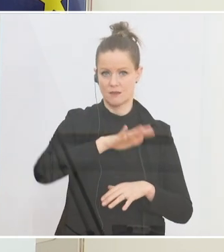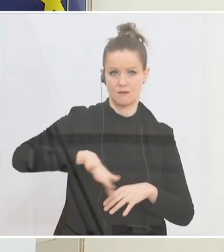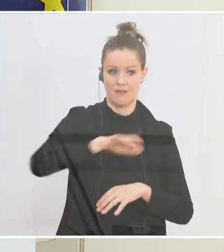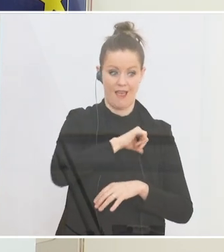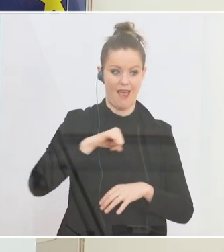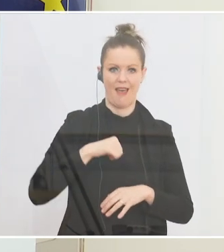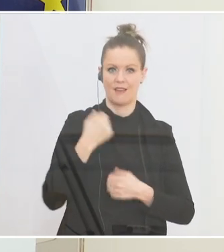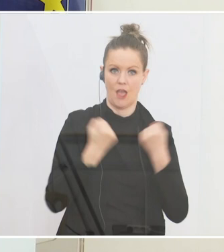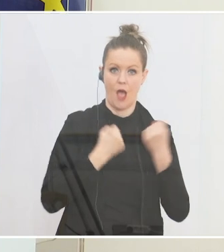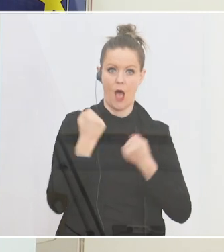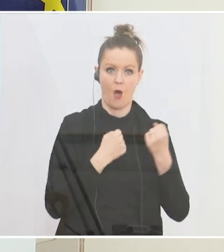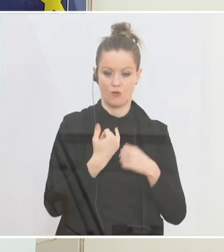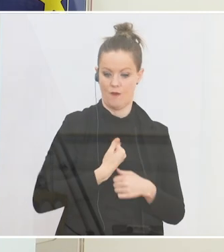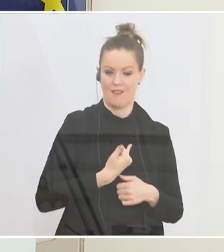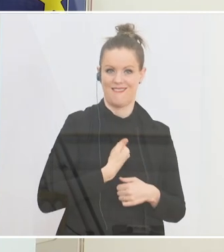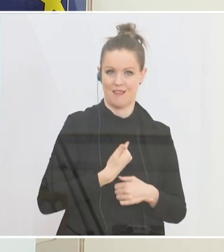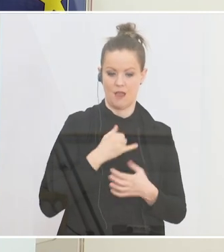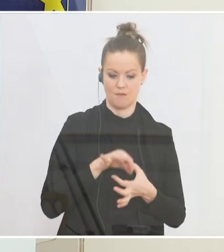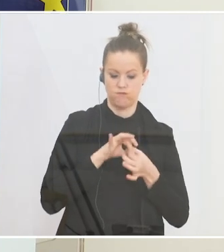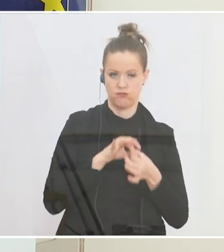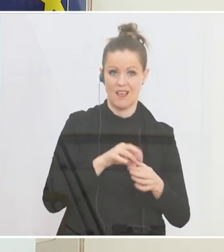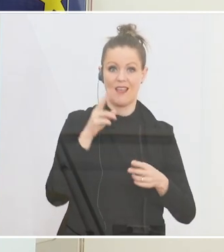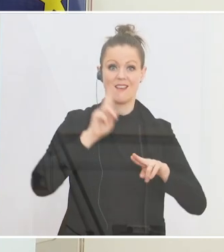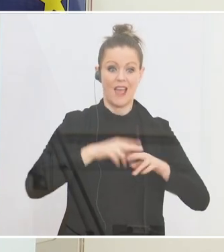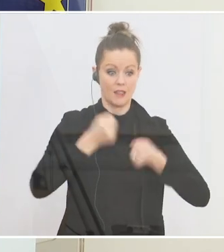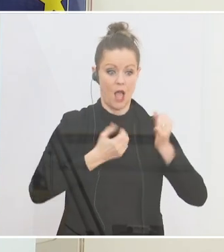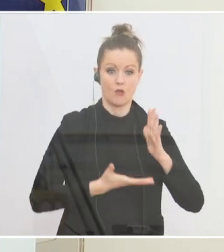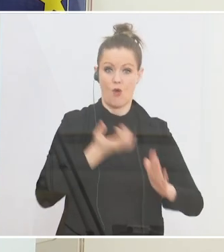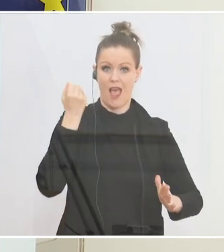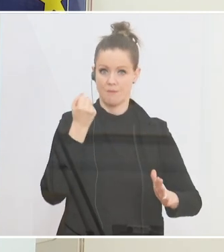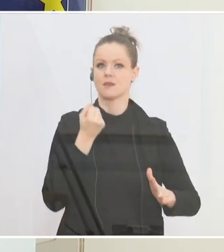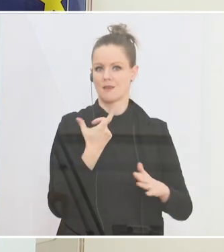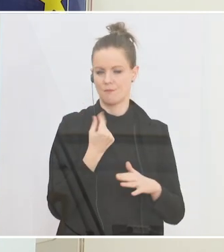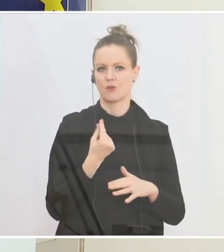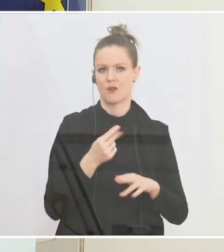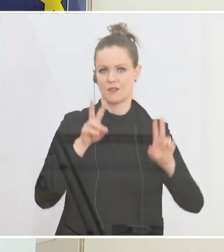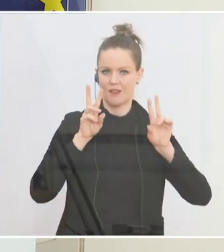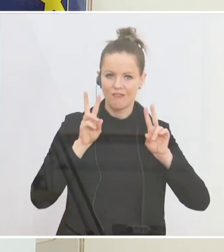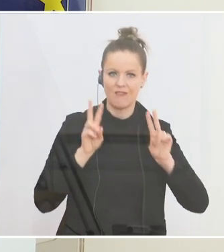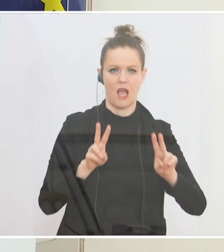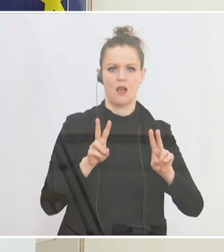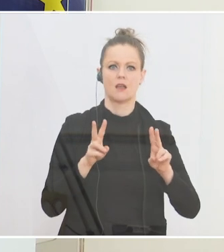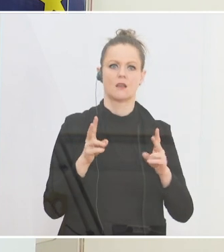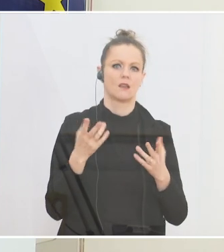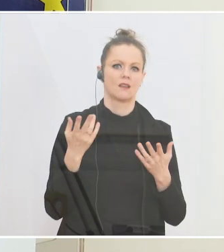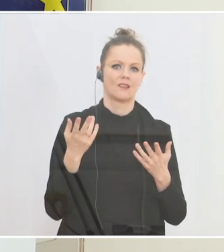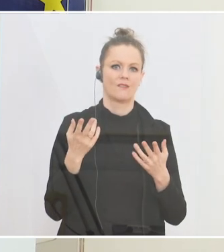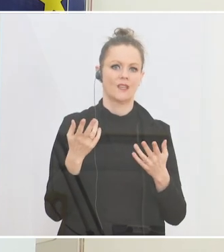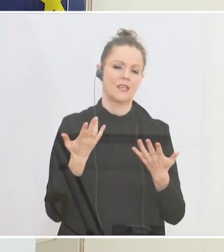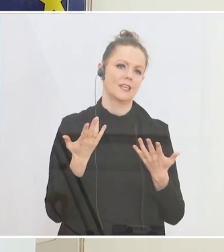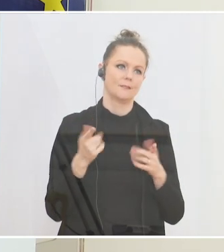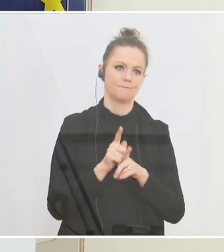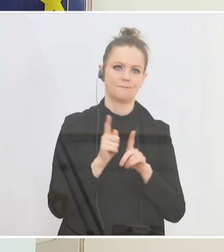Auto identifiziert. Das heißt, wenn man das Auto dann wegnimmt, dann hat man, glaube ich, wirklich einen Großteil